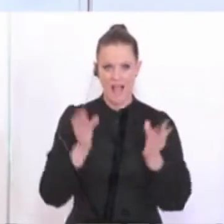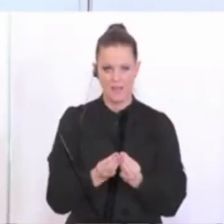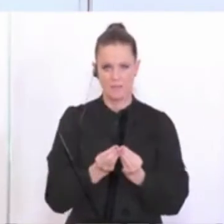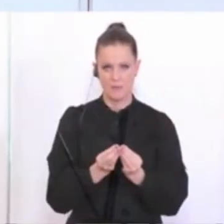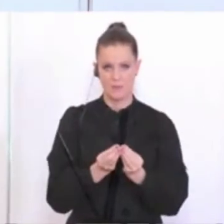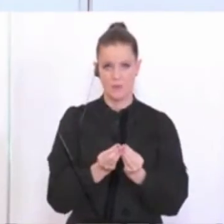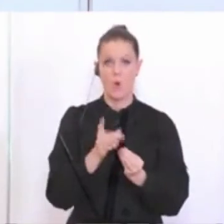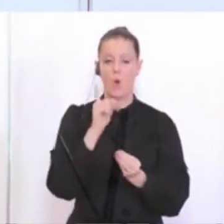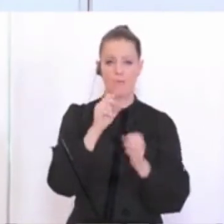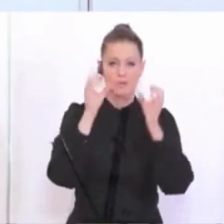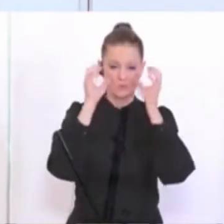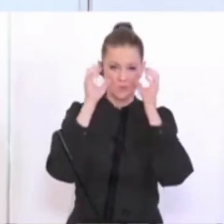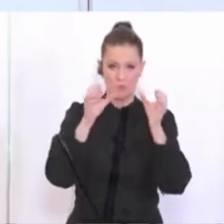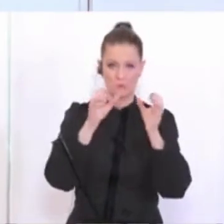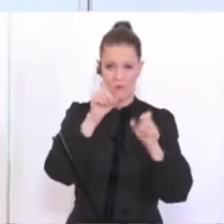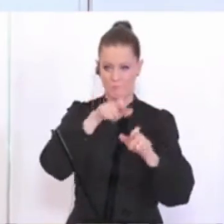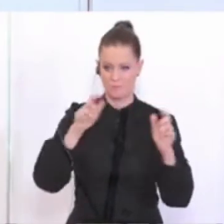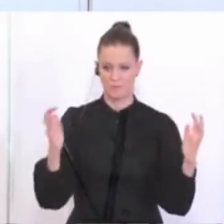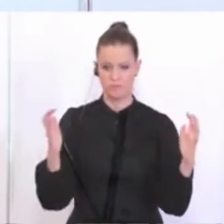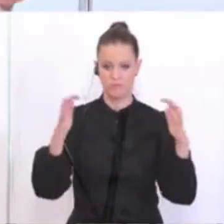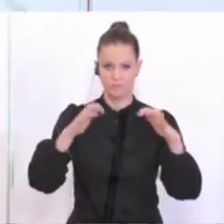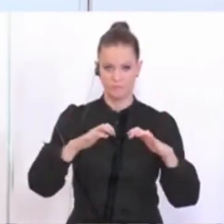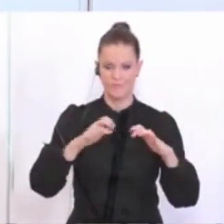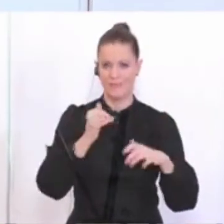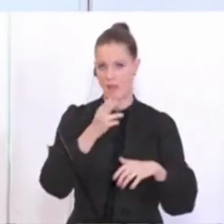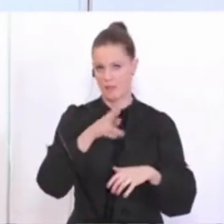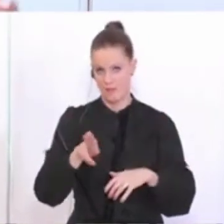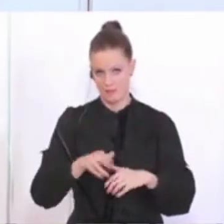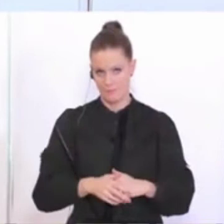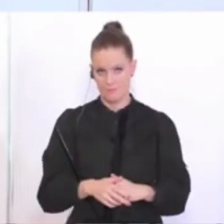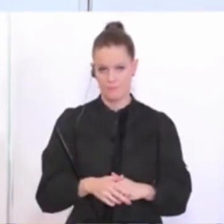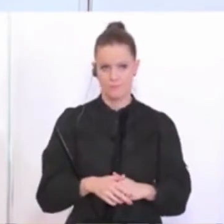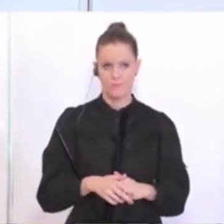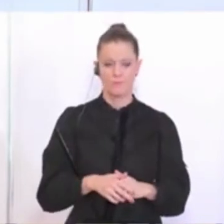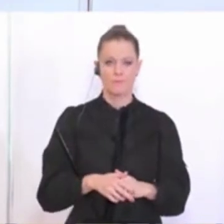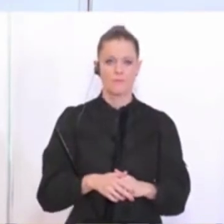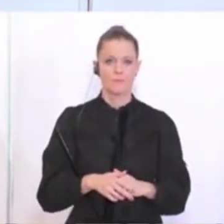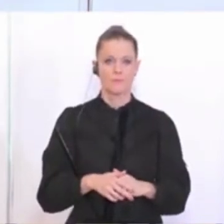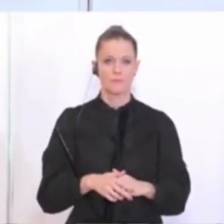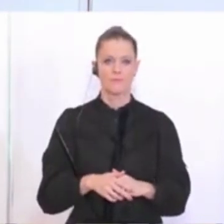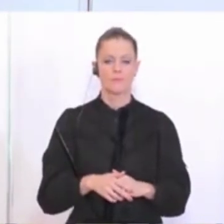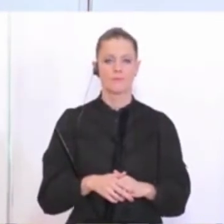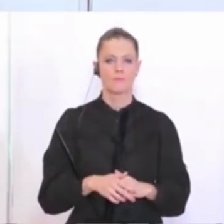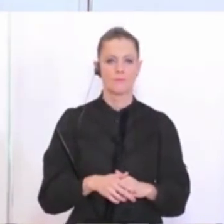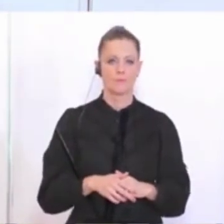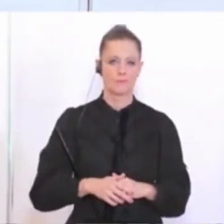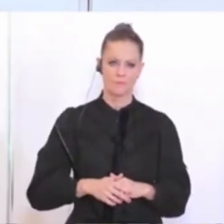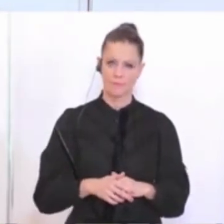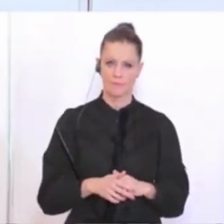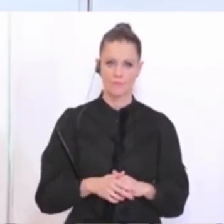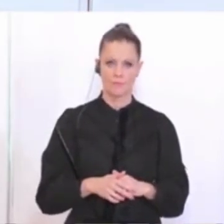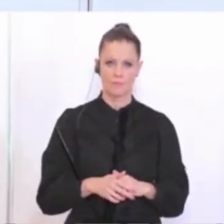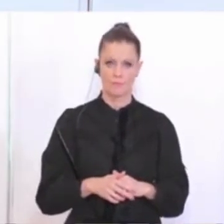darum, ob Zuschauer Mengen zusammenkommen oder ob durch irgendeine Veranstaltung das nachgeradezu intendiert ist,